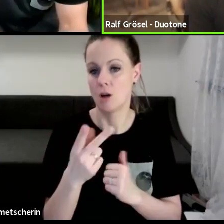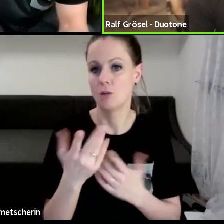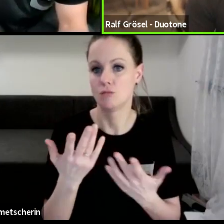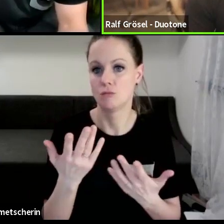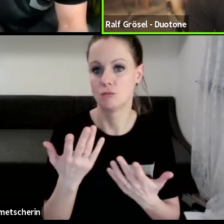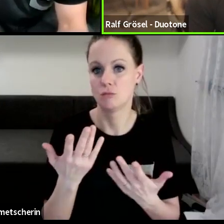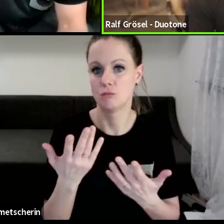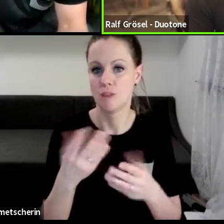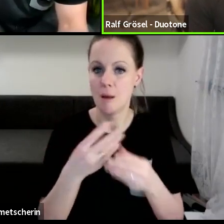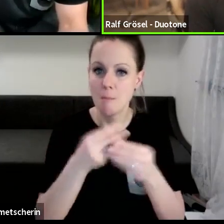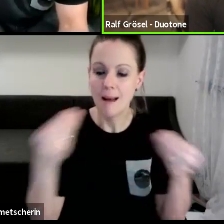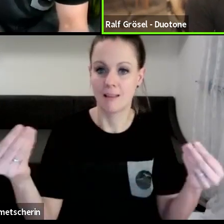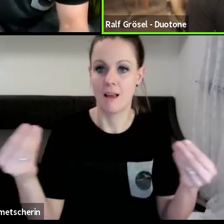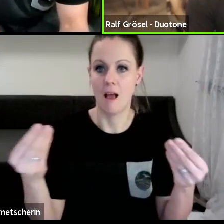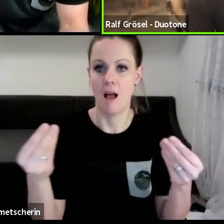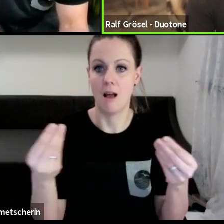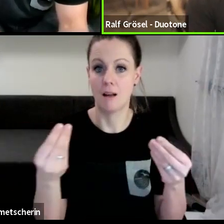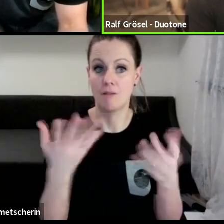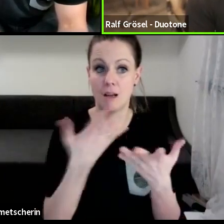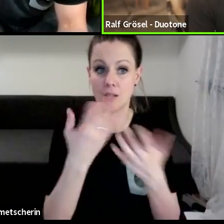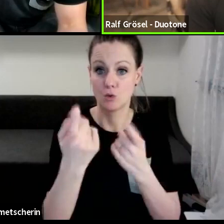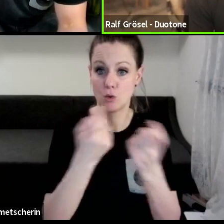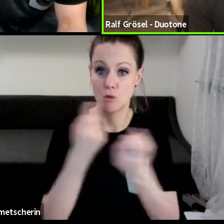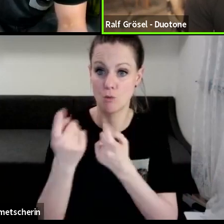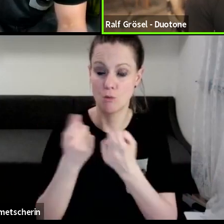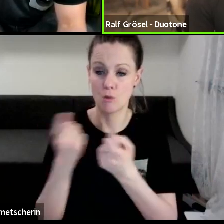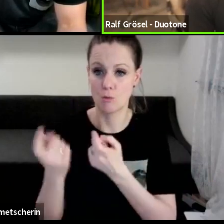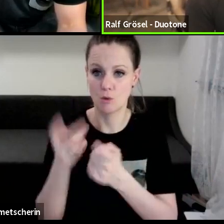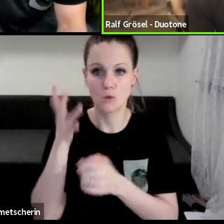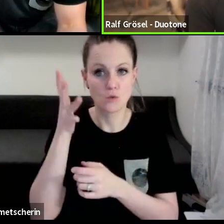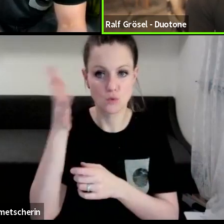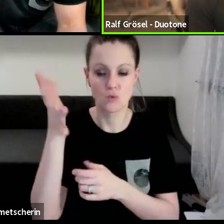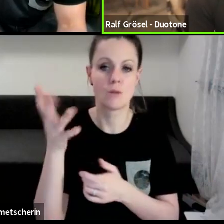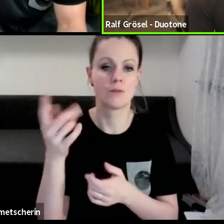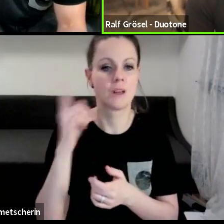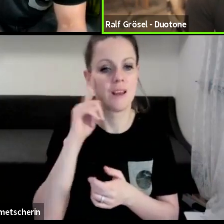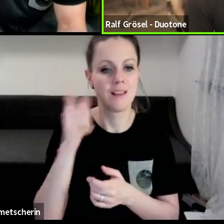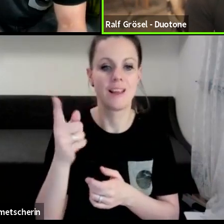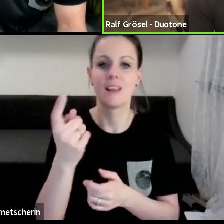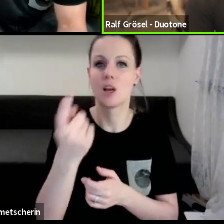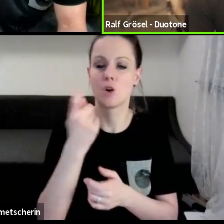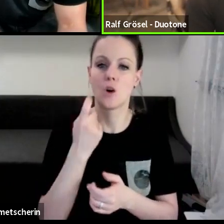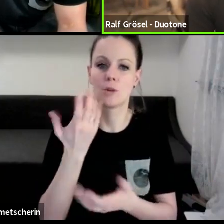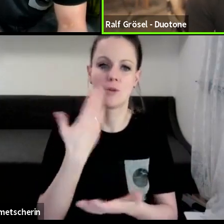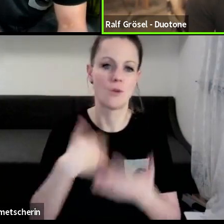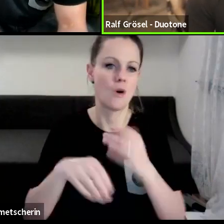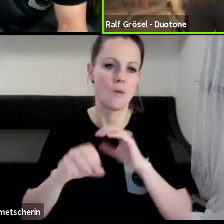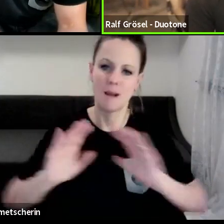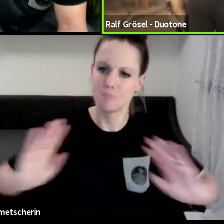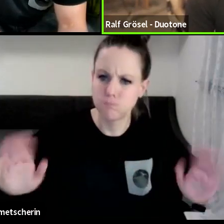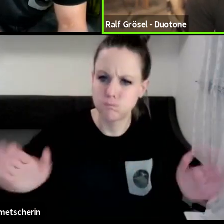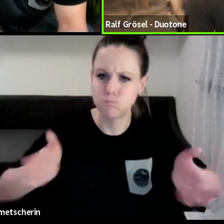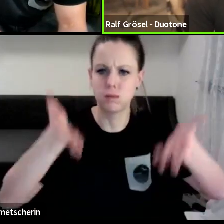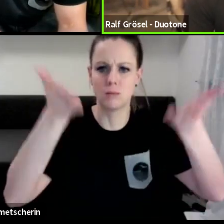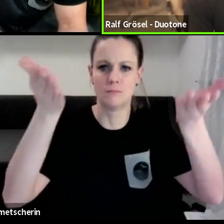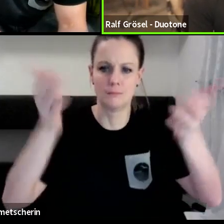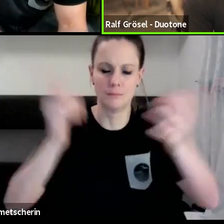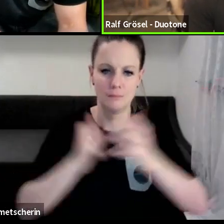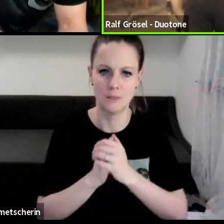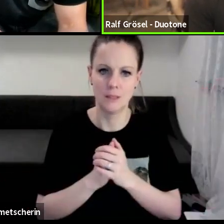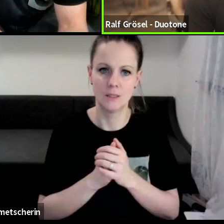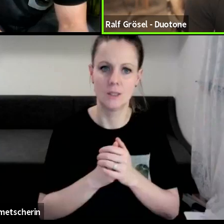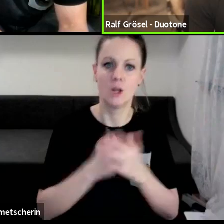Materialitäten, die auf uns zukommen werden in der Zukunft, würde ich sagen, dass es nochmal einen riesen Anschluss geben wird. Und